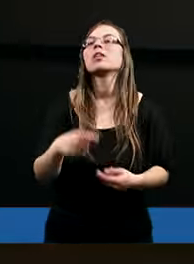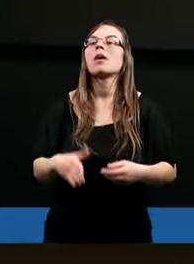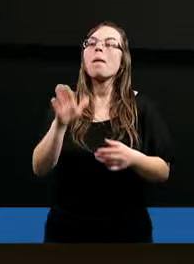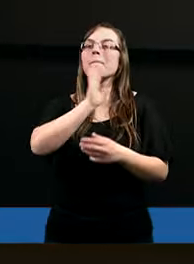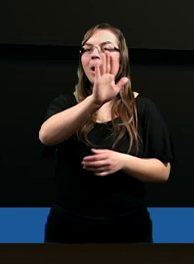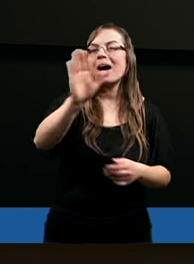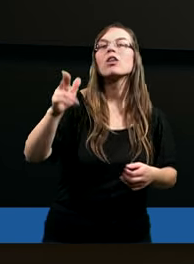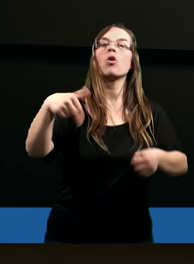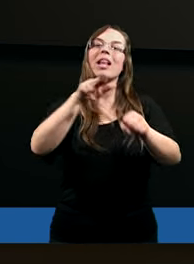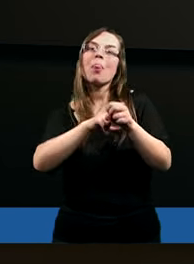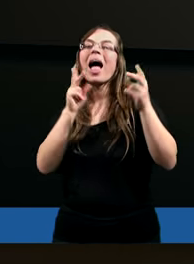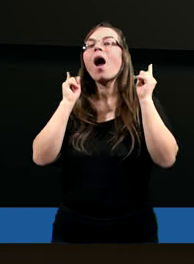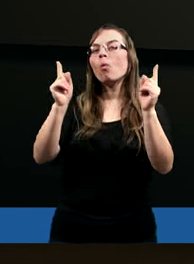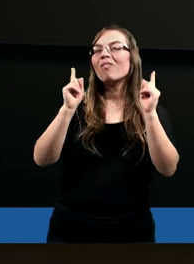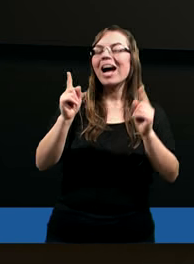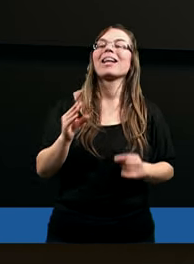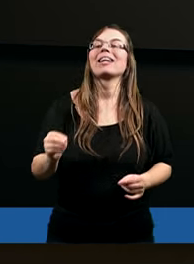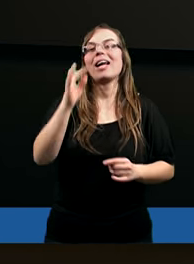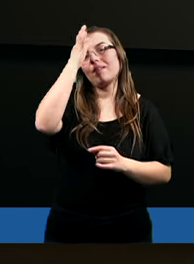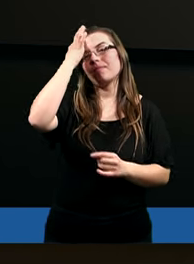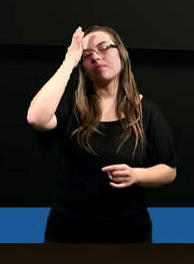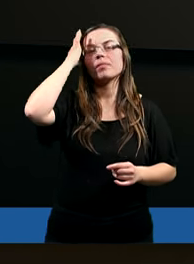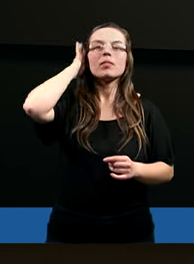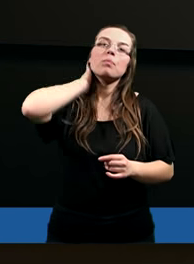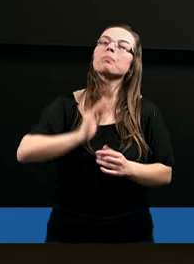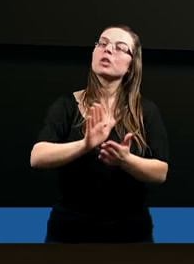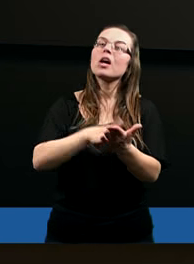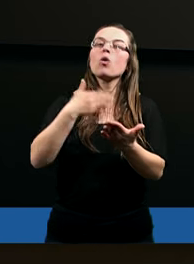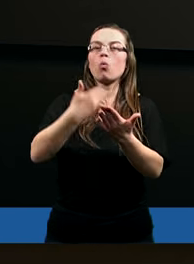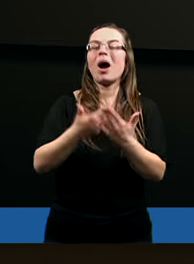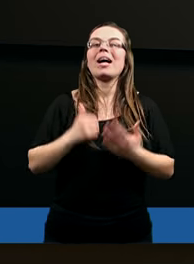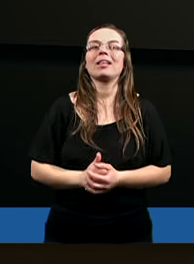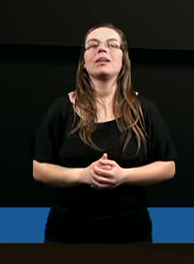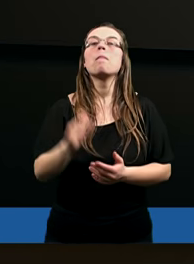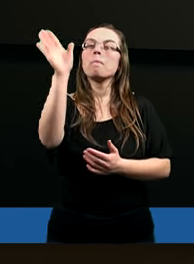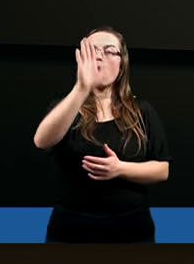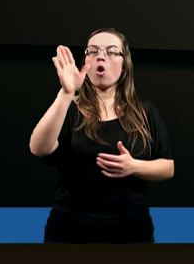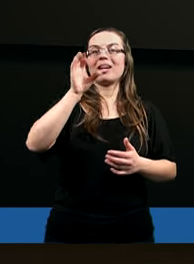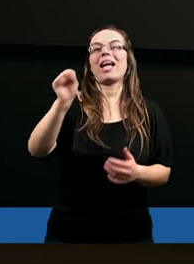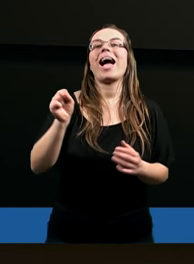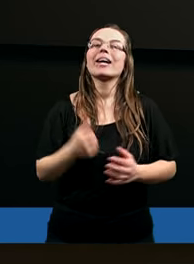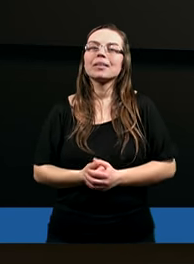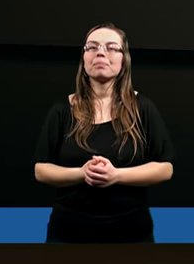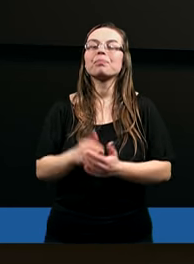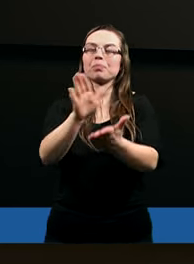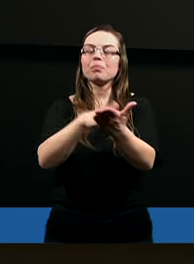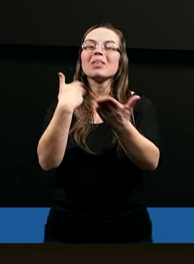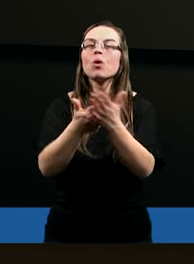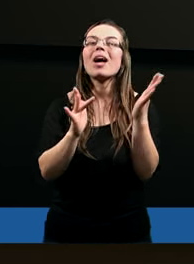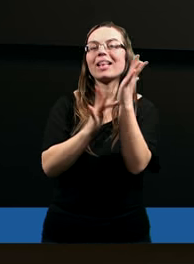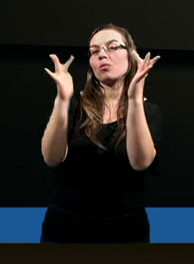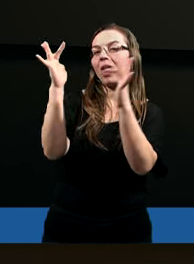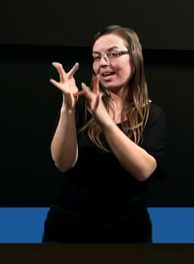Mając na uwadze przykład Boga, przykład